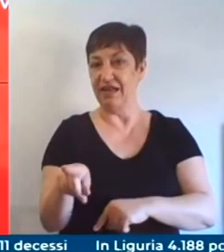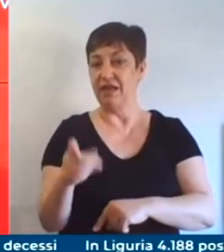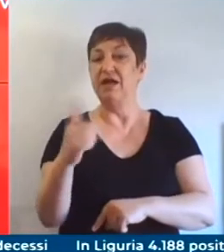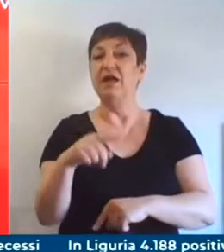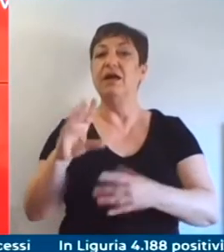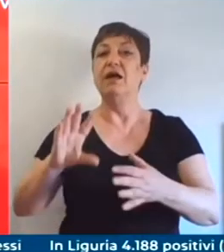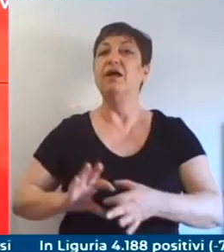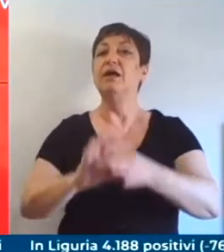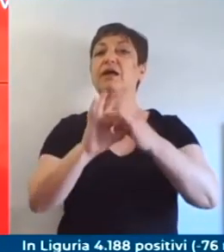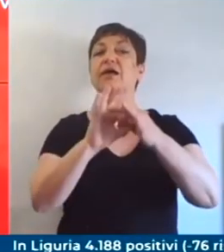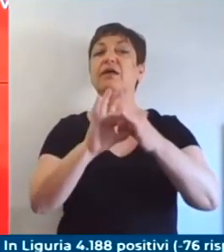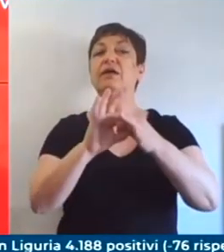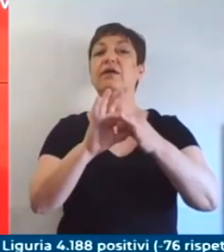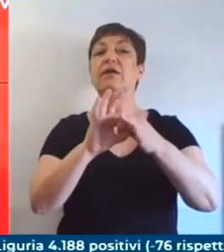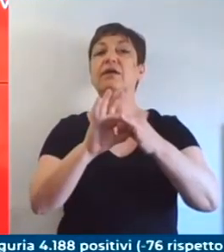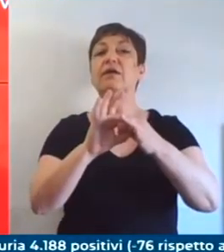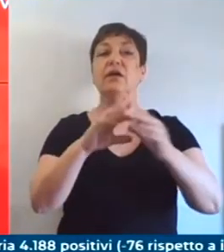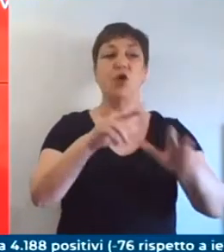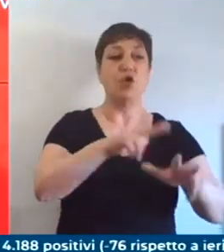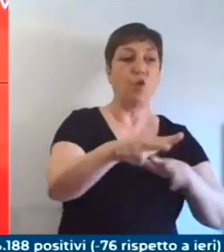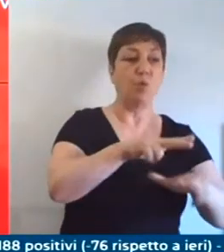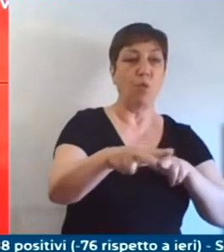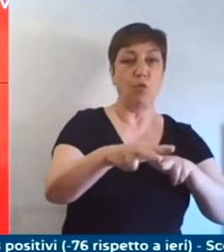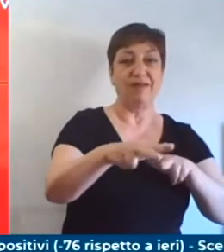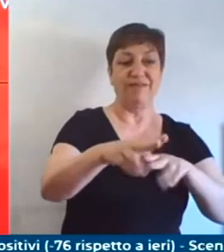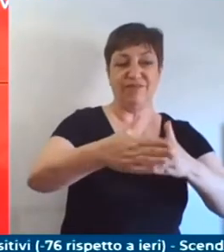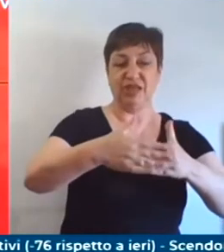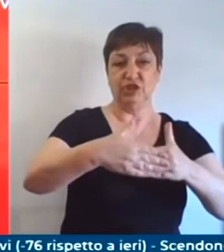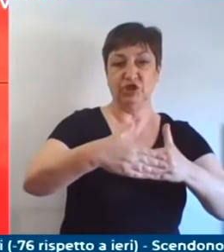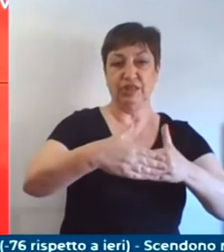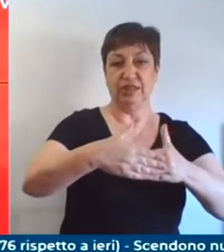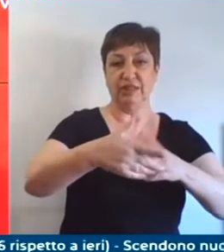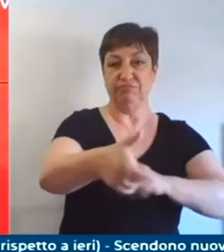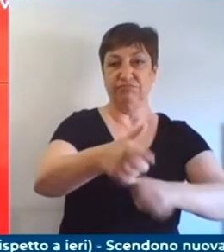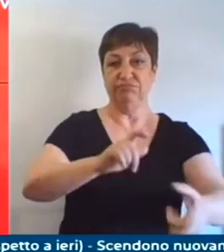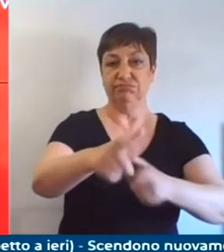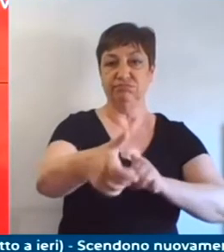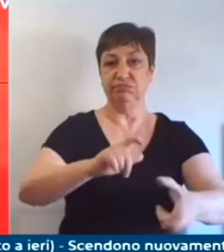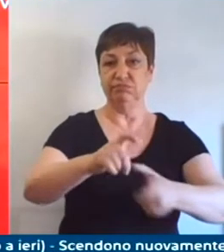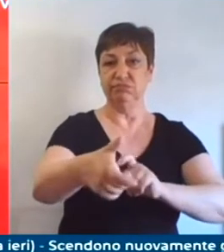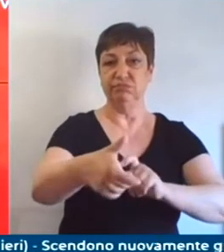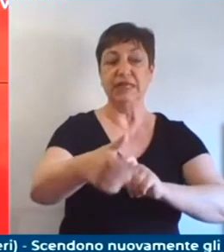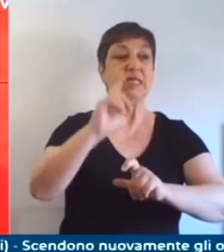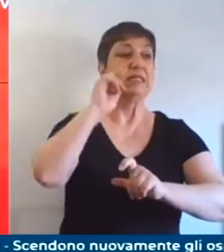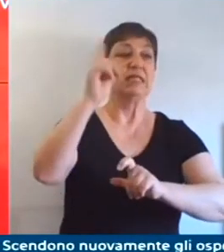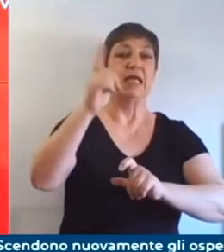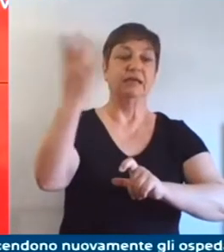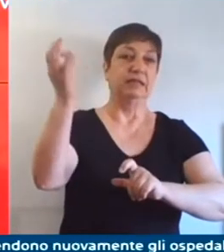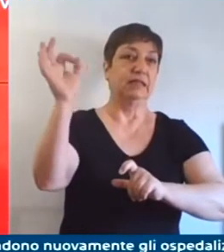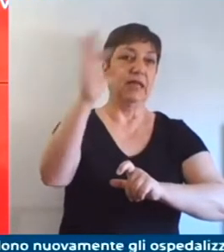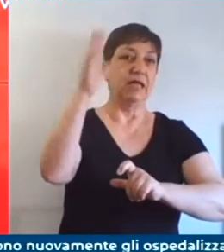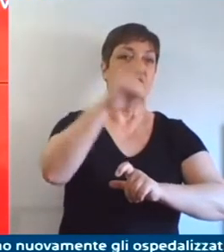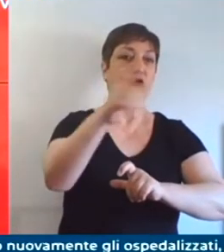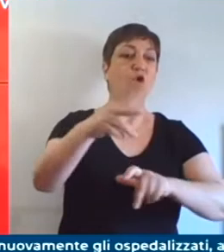comuni limitrofi anche nella regione di fianco per trovare solamente congiunti e